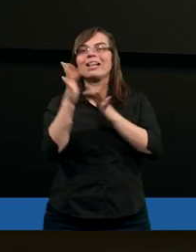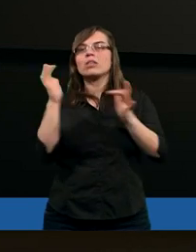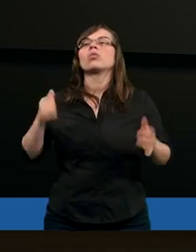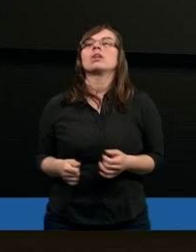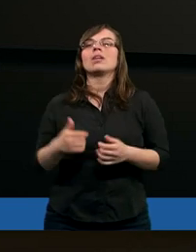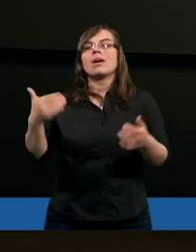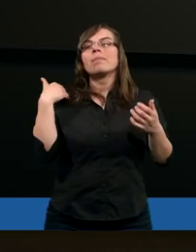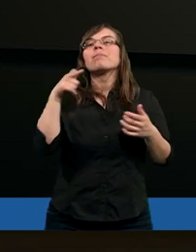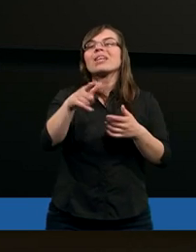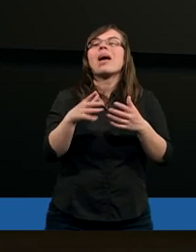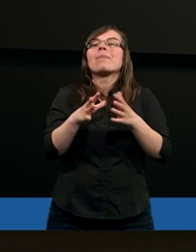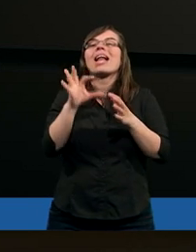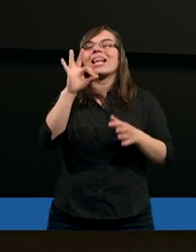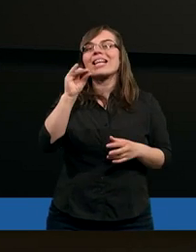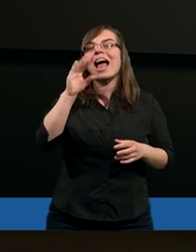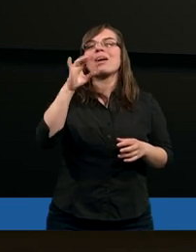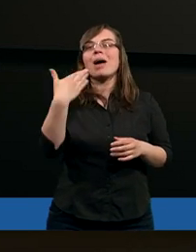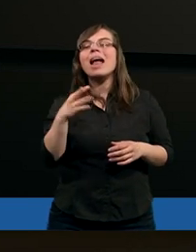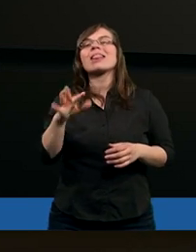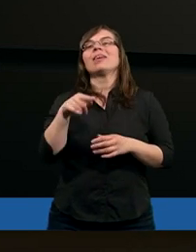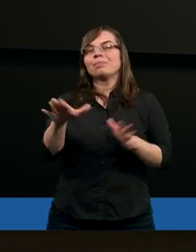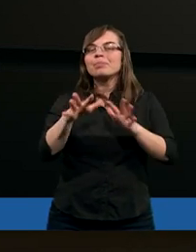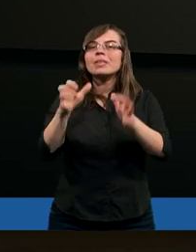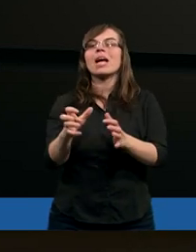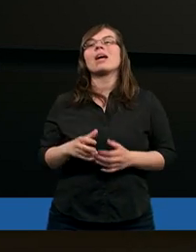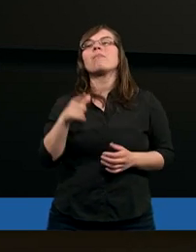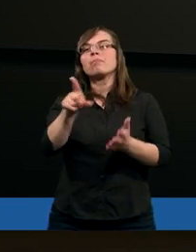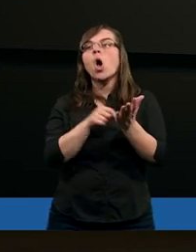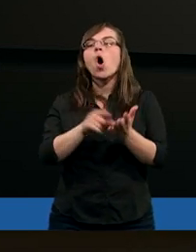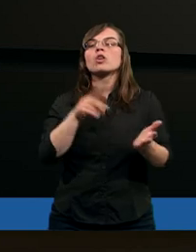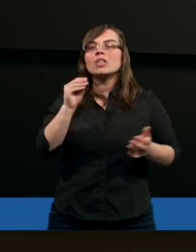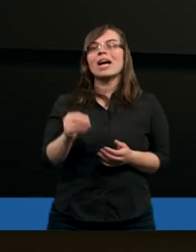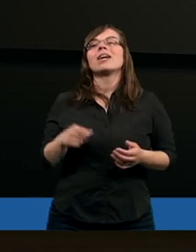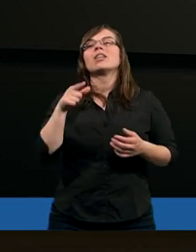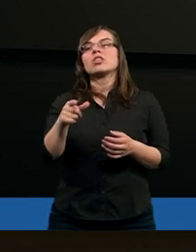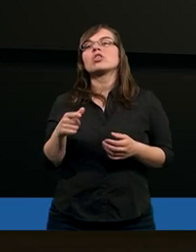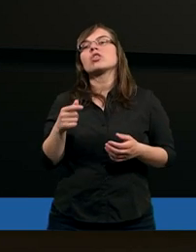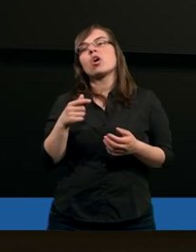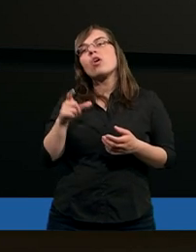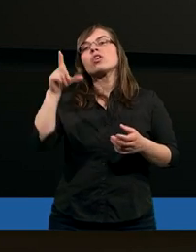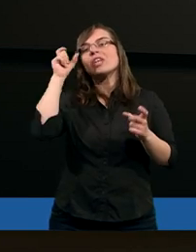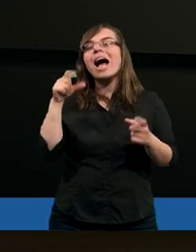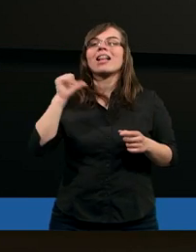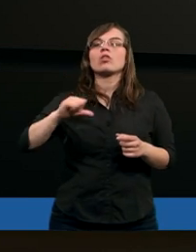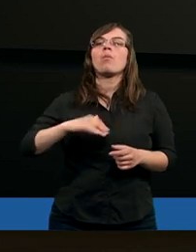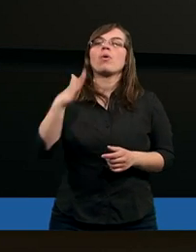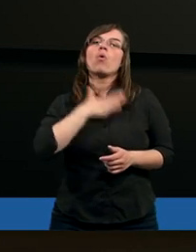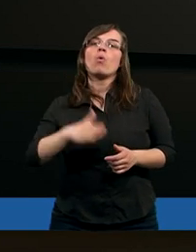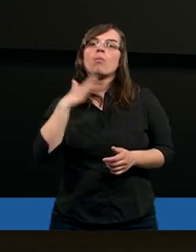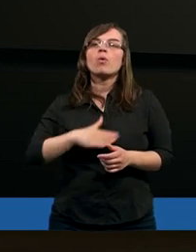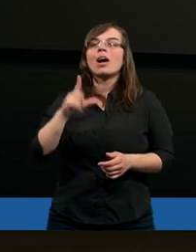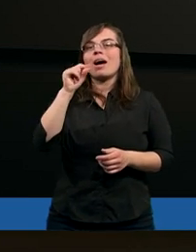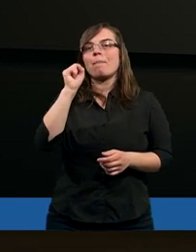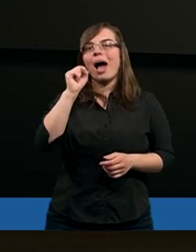Chrystusa. Krótko przed męką Chrystus powiedział, Piotrze, szatan sobie upodobał,